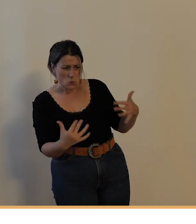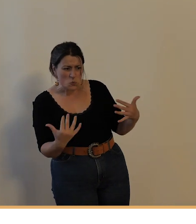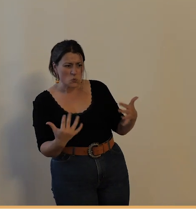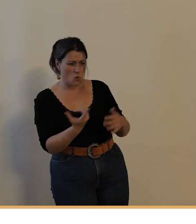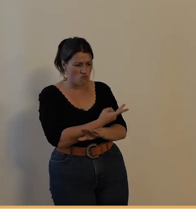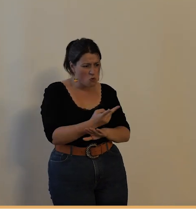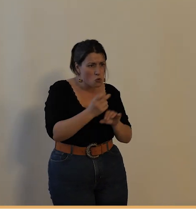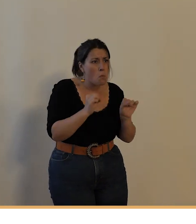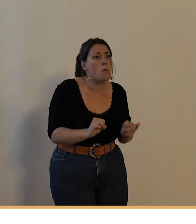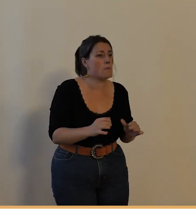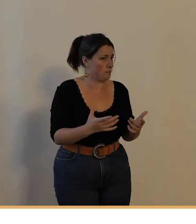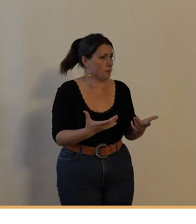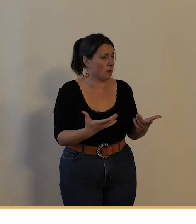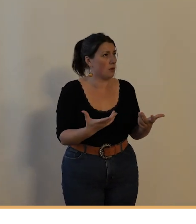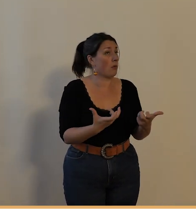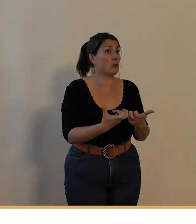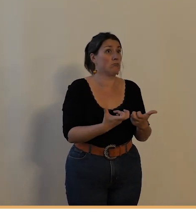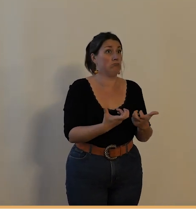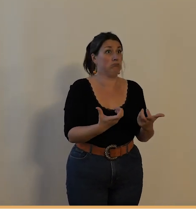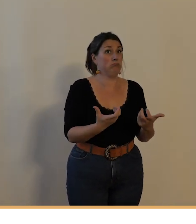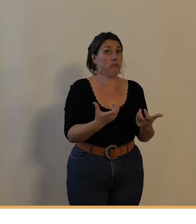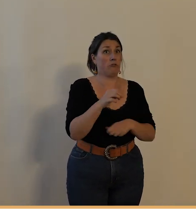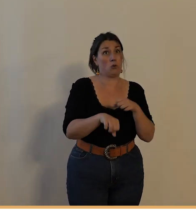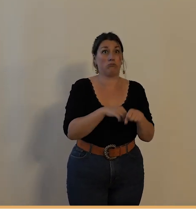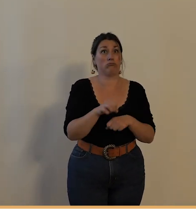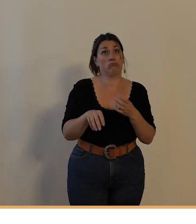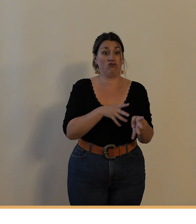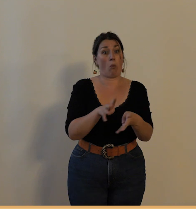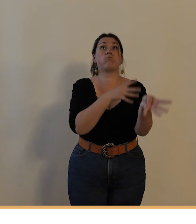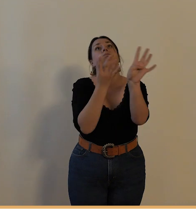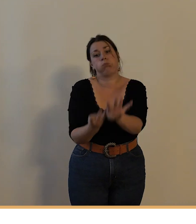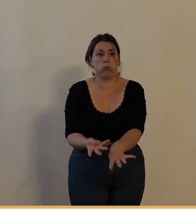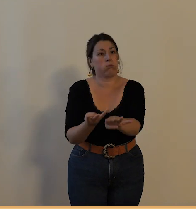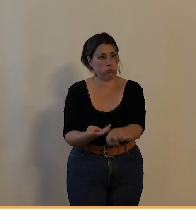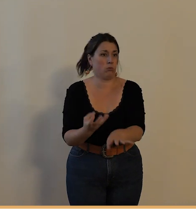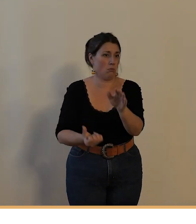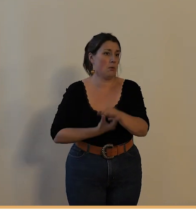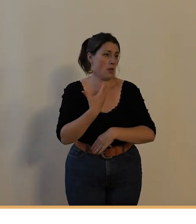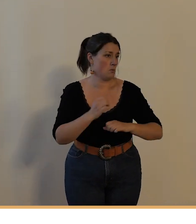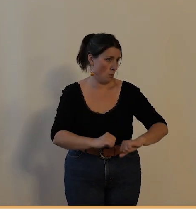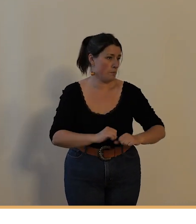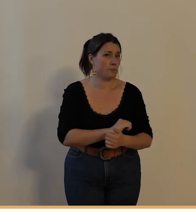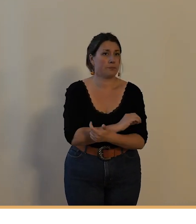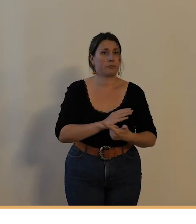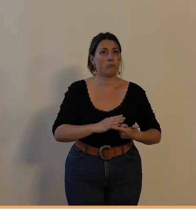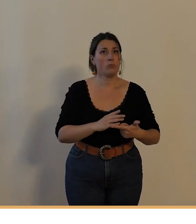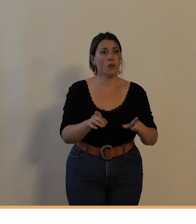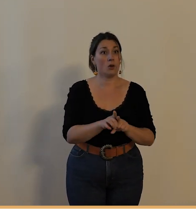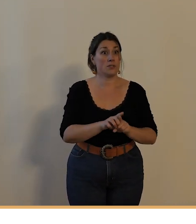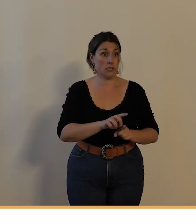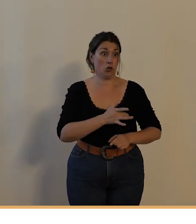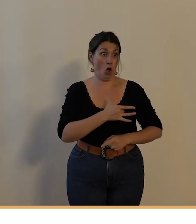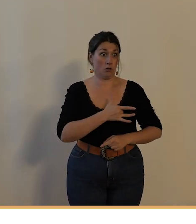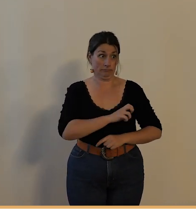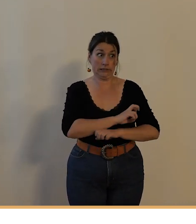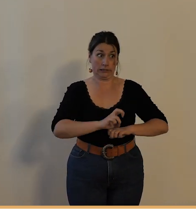pratique du vélo notamment en lien avec les chutes potentielles et aussi la pratique par rapport aux risques cardiaques